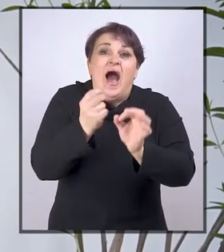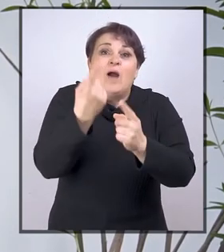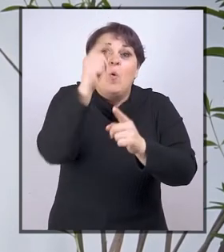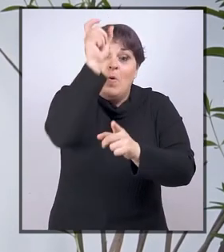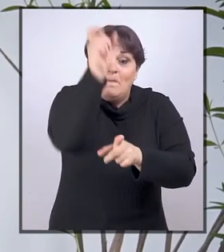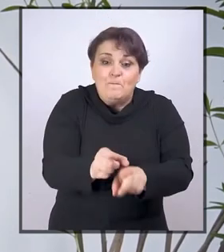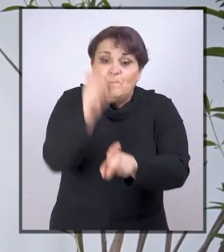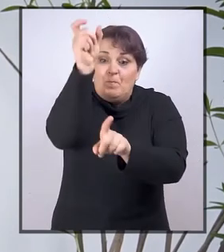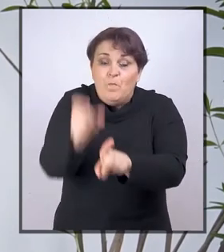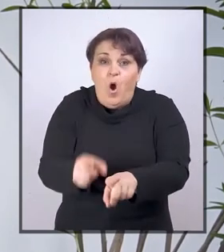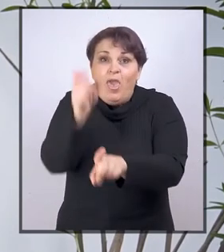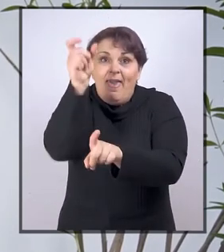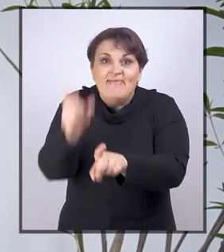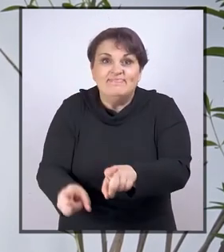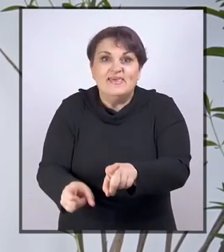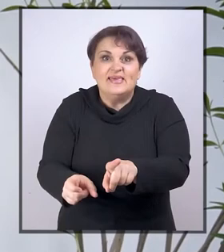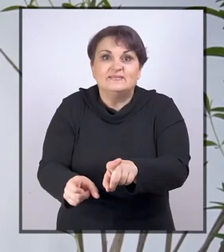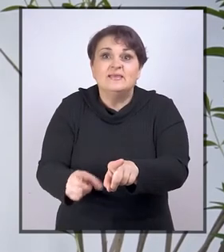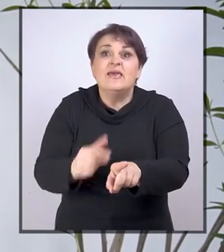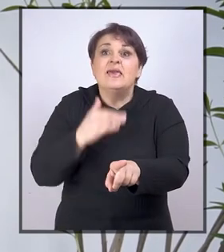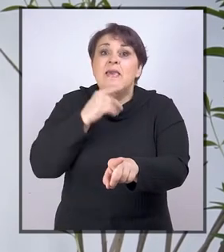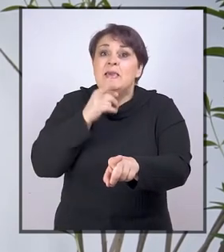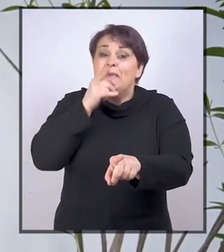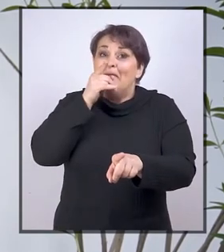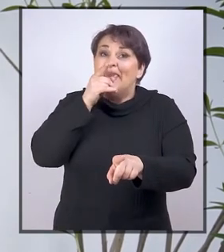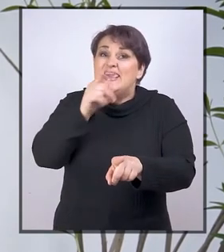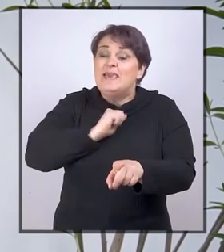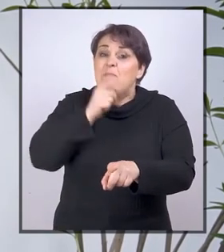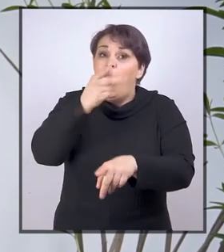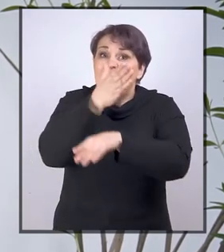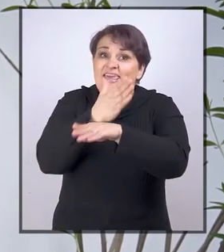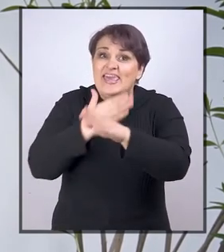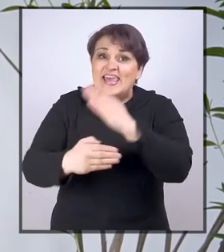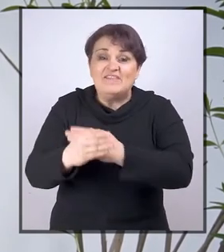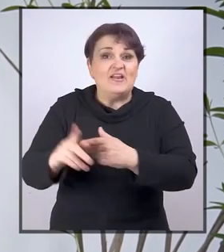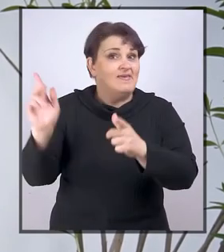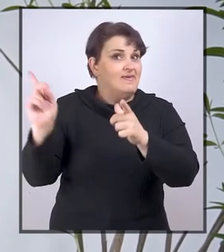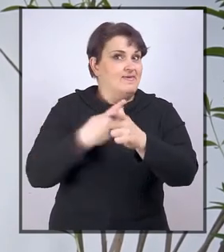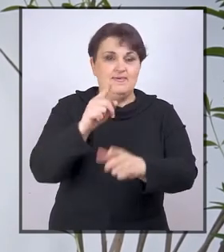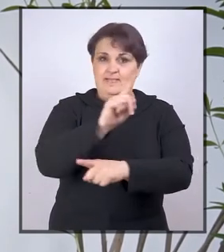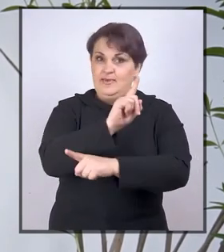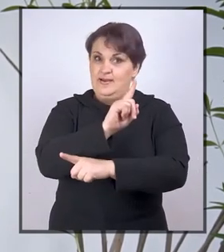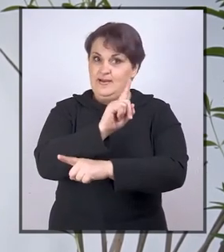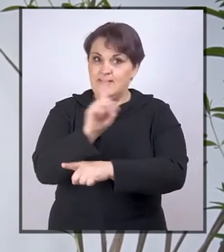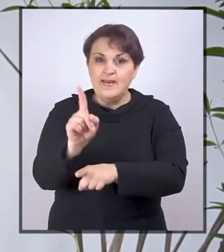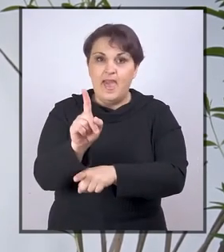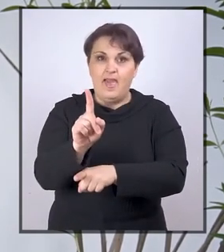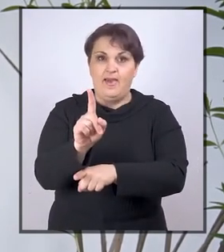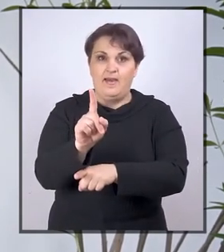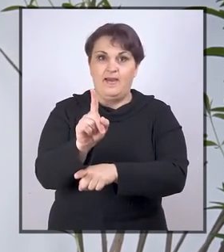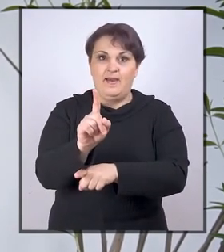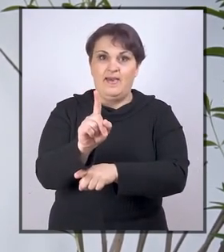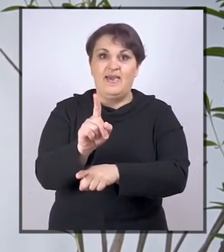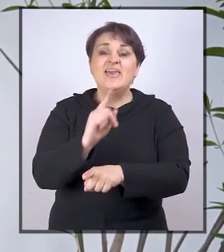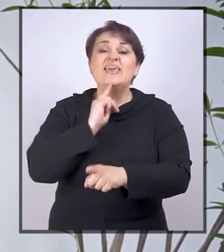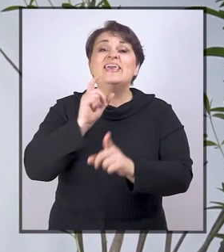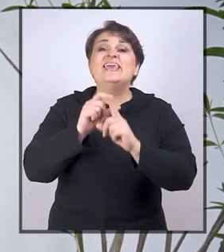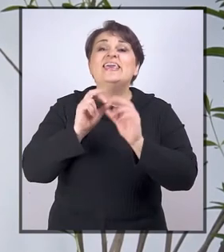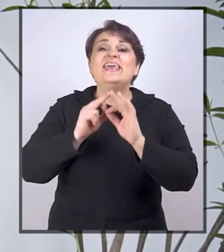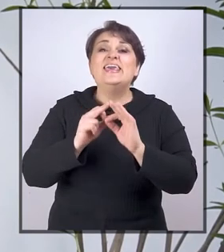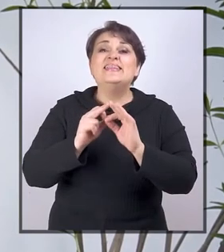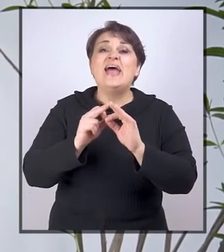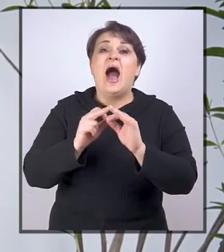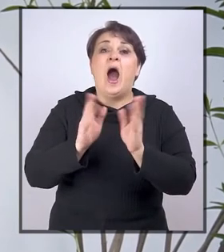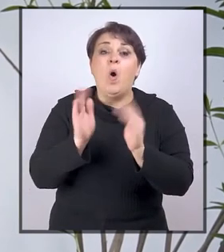pojedinca. Bio on sa invaliditetom ili ne? I